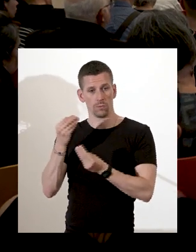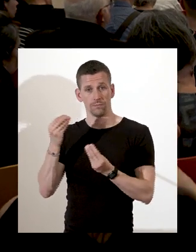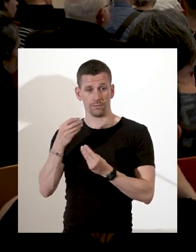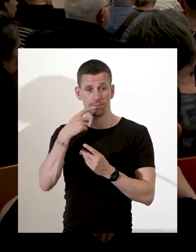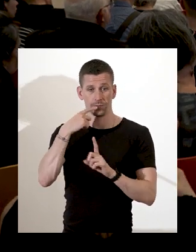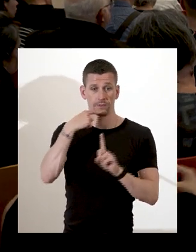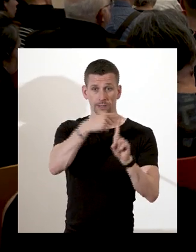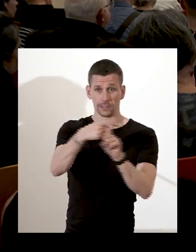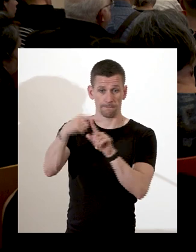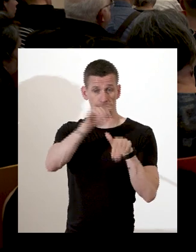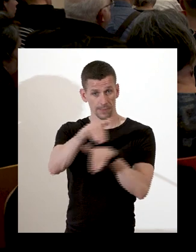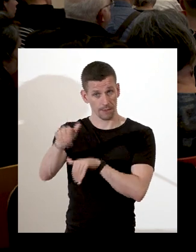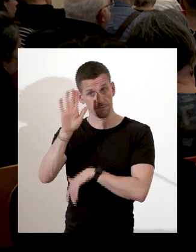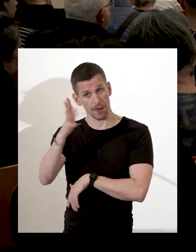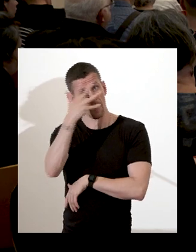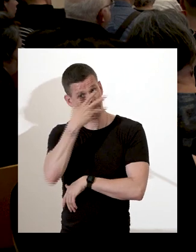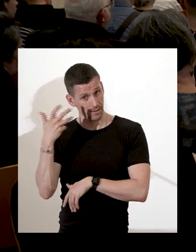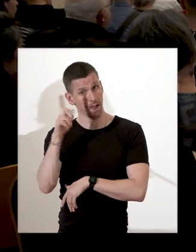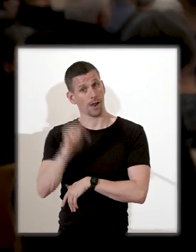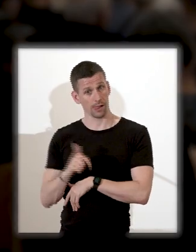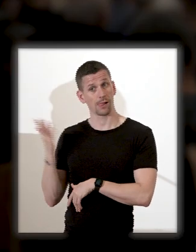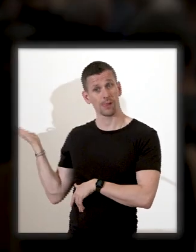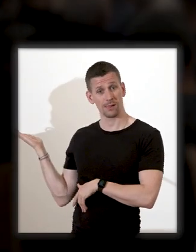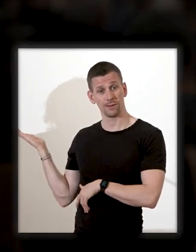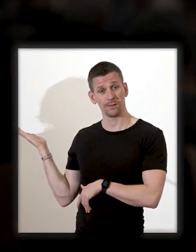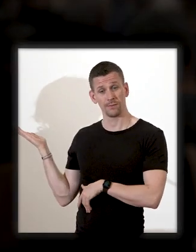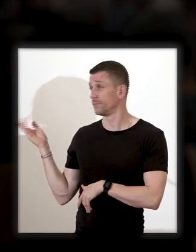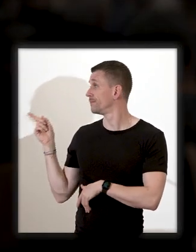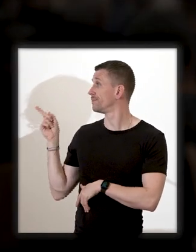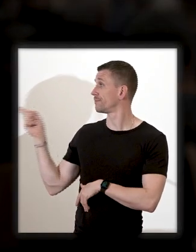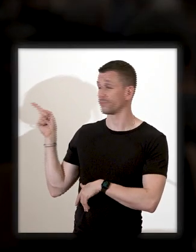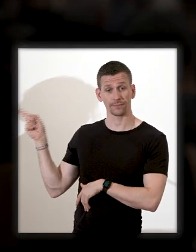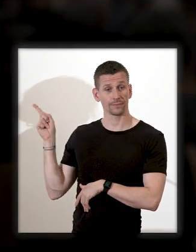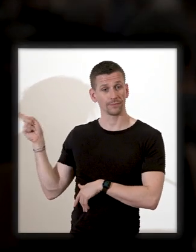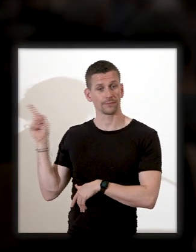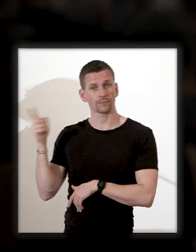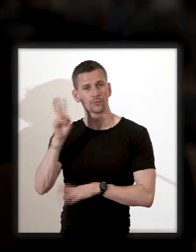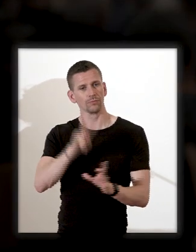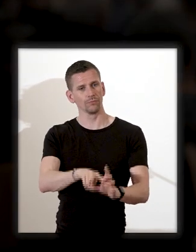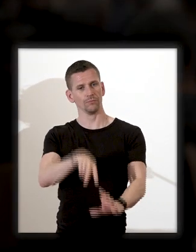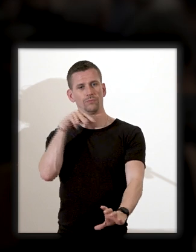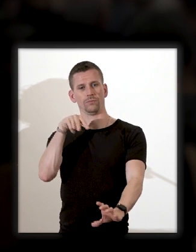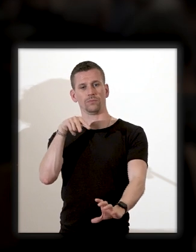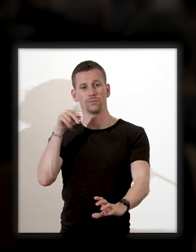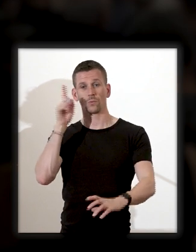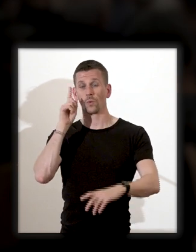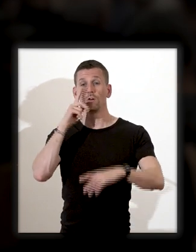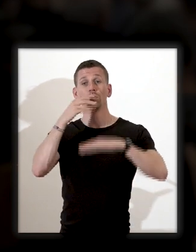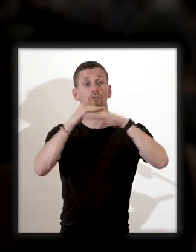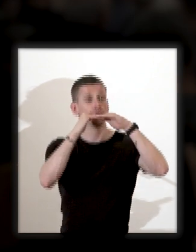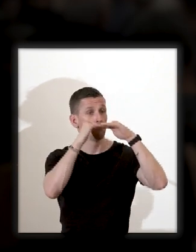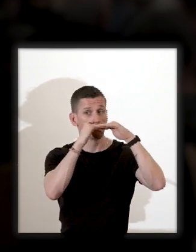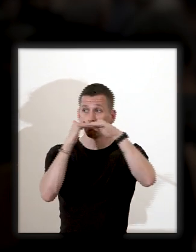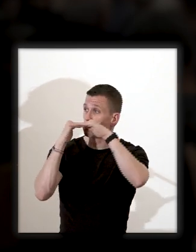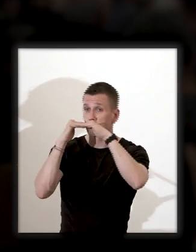de Manhattan. Je reviendrai là-dessus dans un instant. On le voit ici avec une vue aérienne, parce que quand on le voit au sol, on ne voit pas grand-chose à vrai dire. Quand on le voit